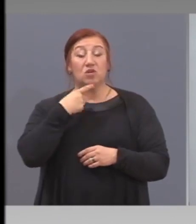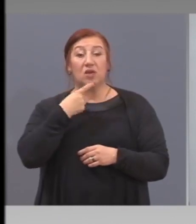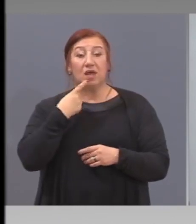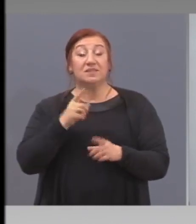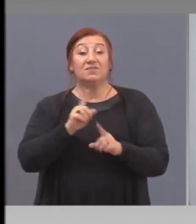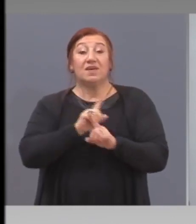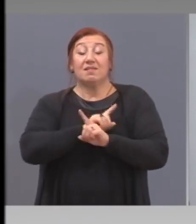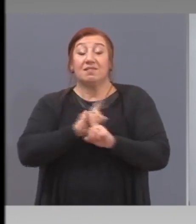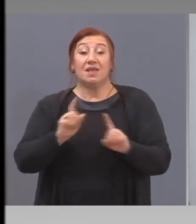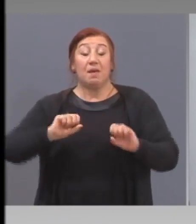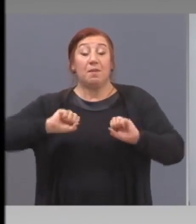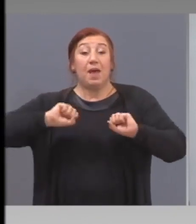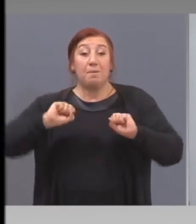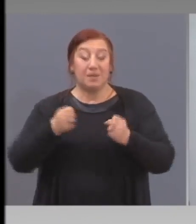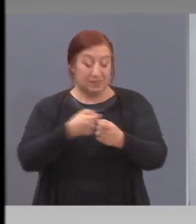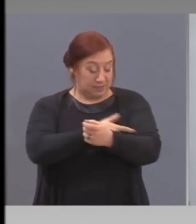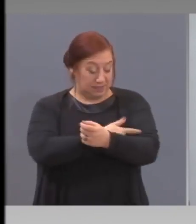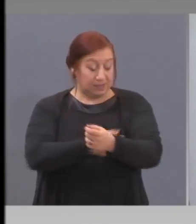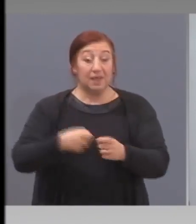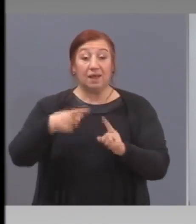бърз тест сигурен.